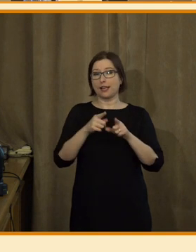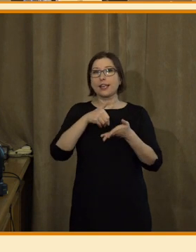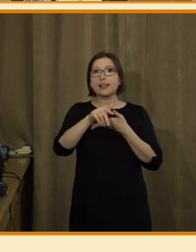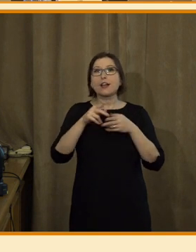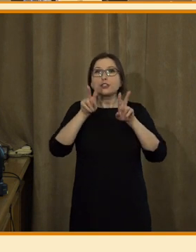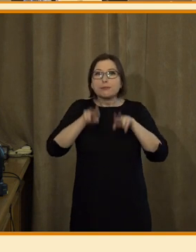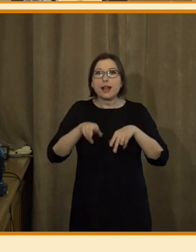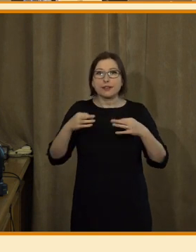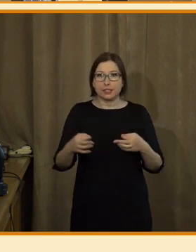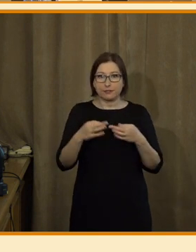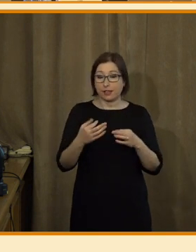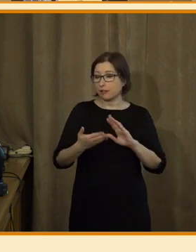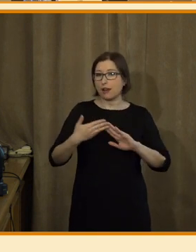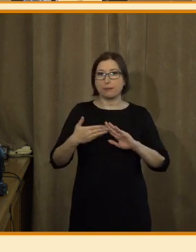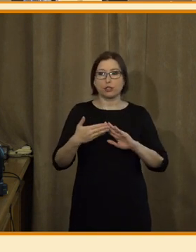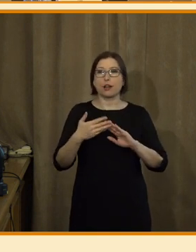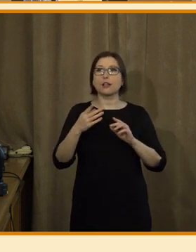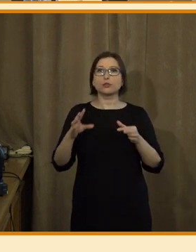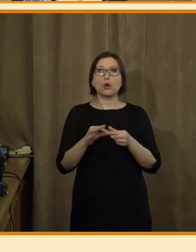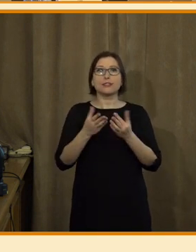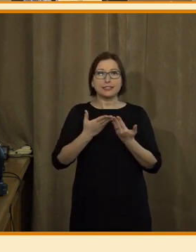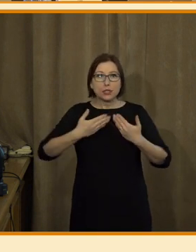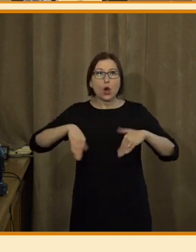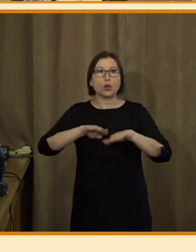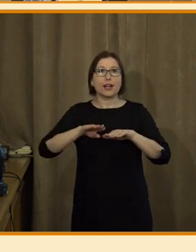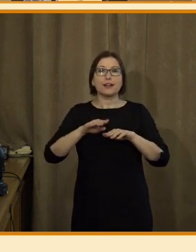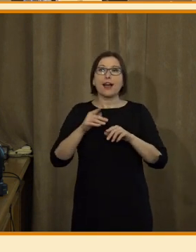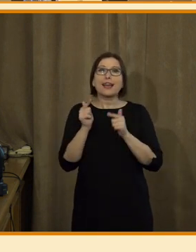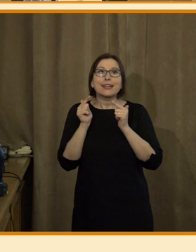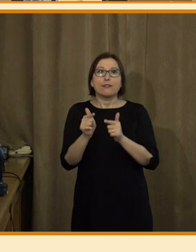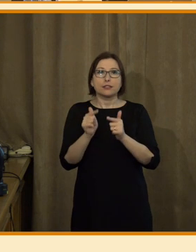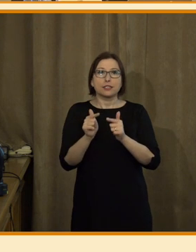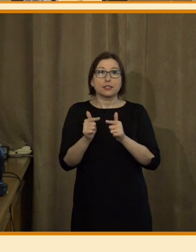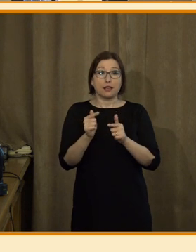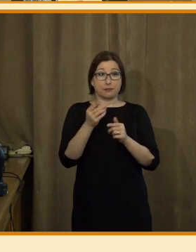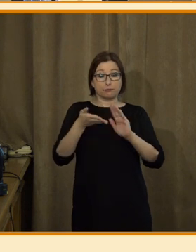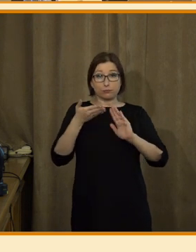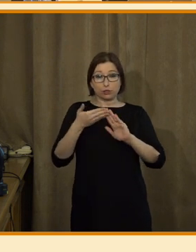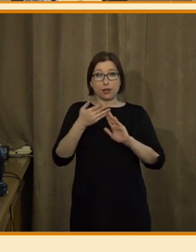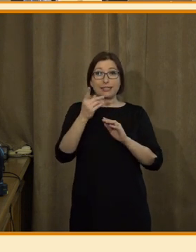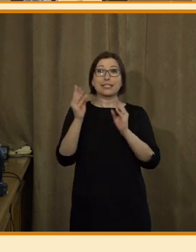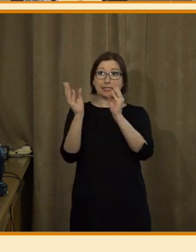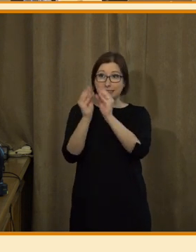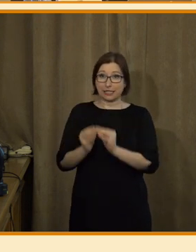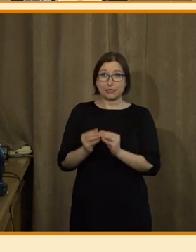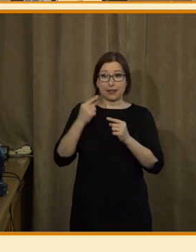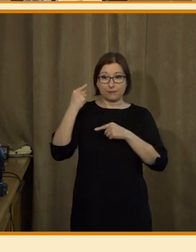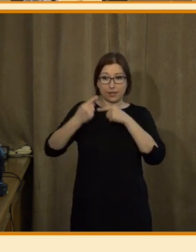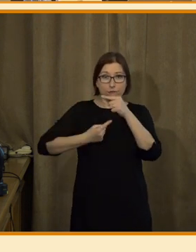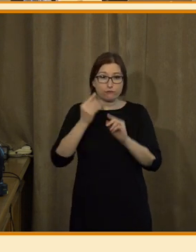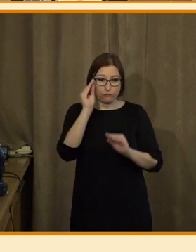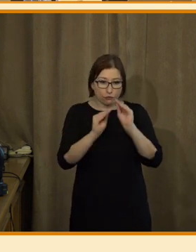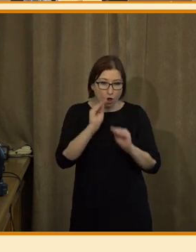otázky týkající se zejména ochrany těch investic, které dáváte do toho, když ty systémy vyvíjíte,